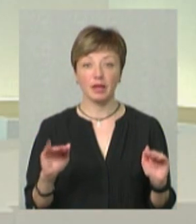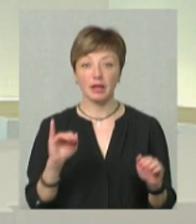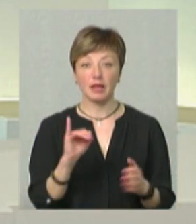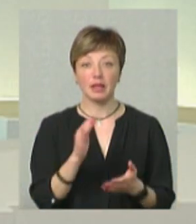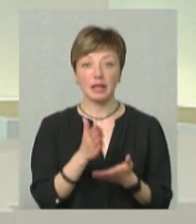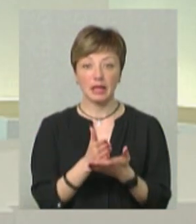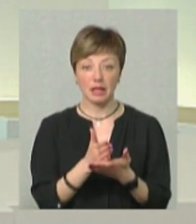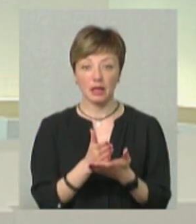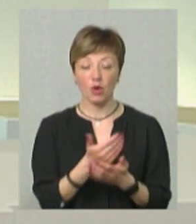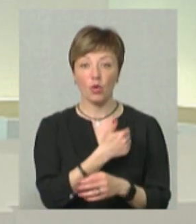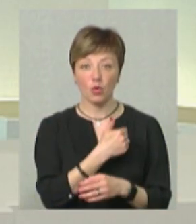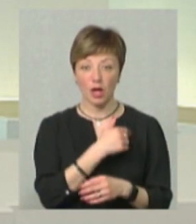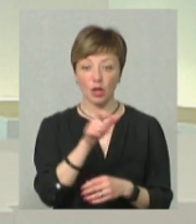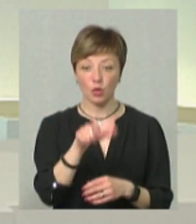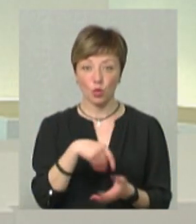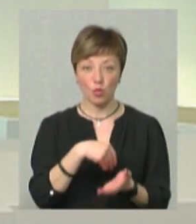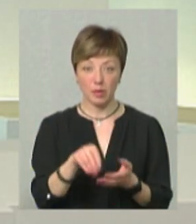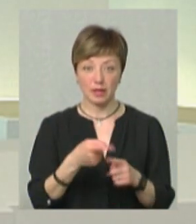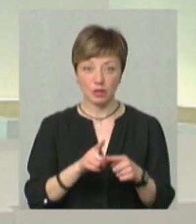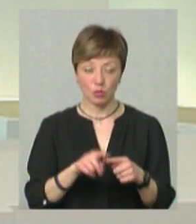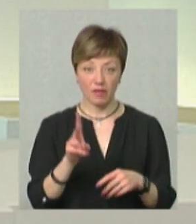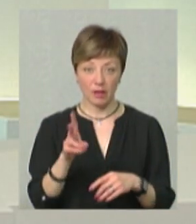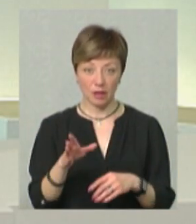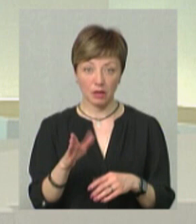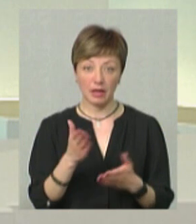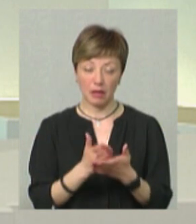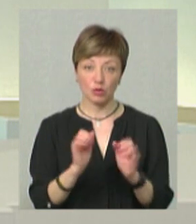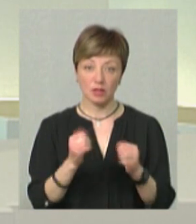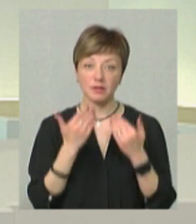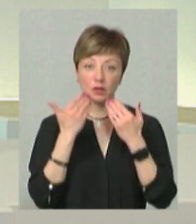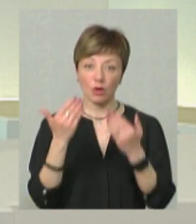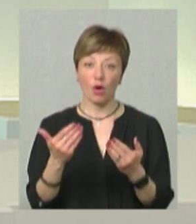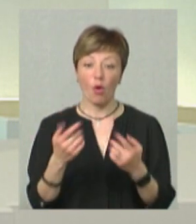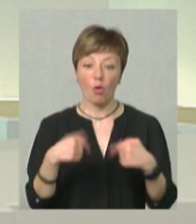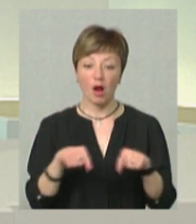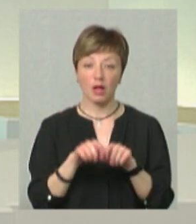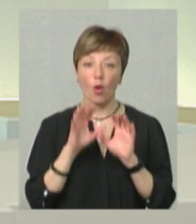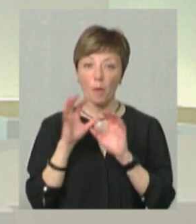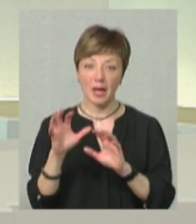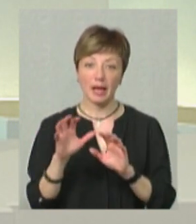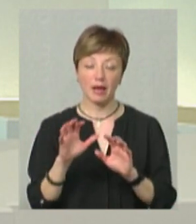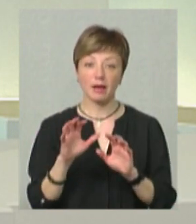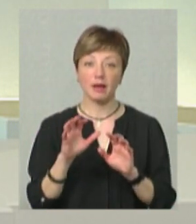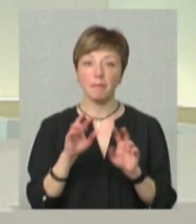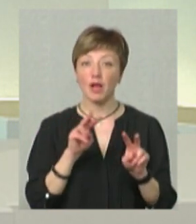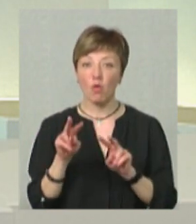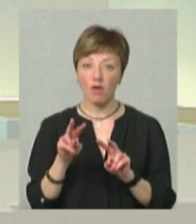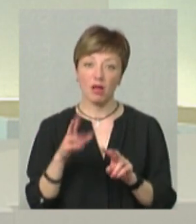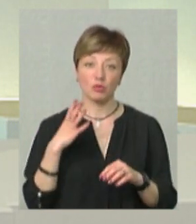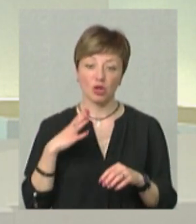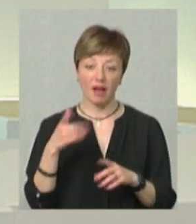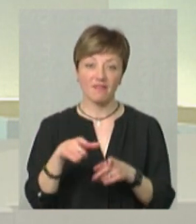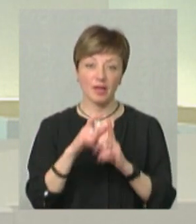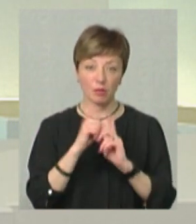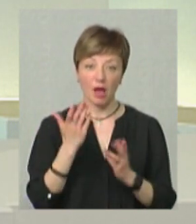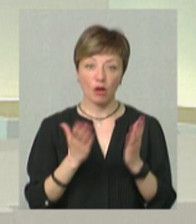хочуть люди купити цю квартиру, є можливість звернутися в органі опіки-опікування і почекати їхню